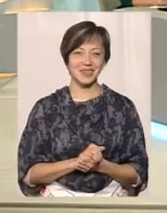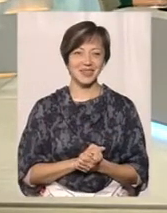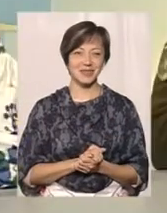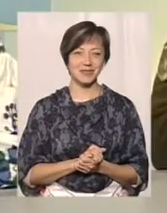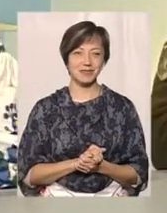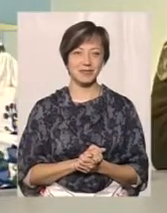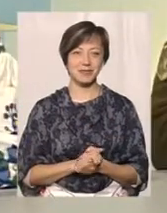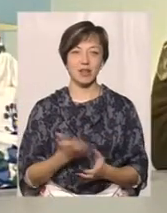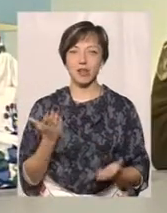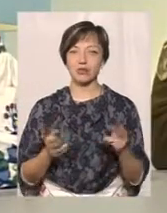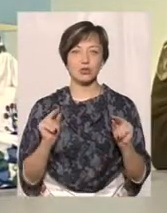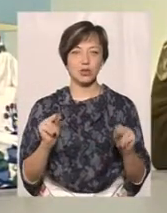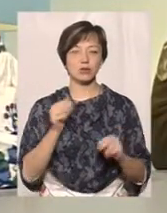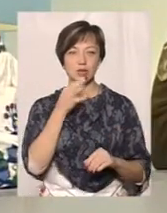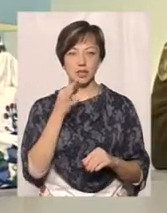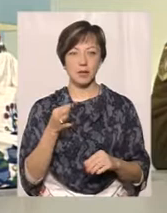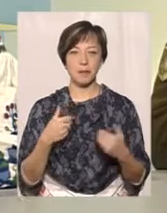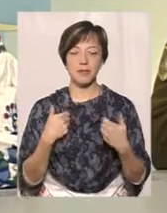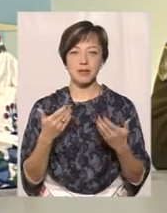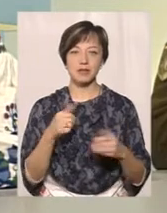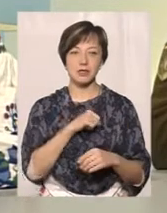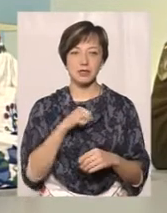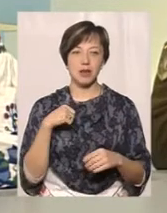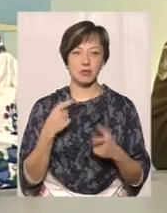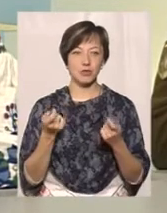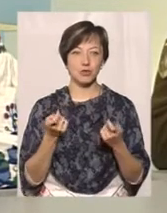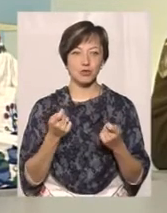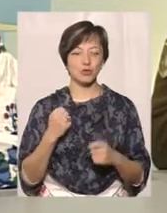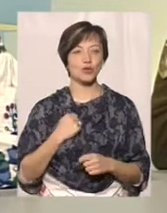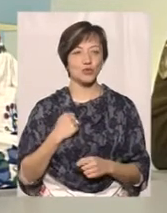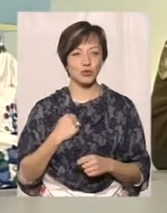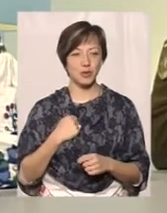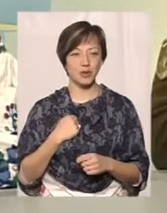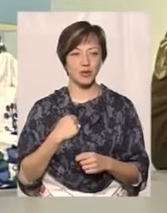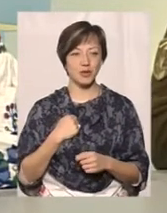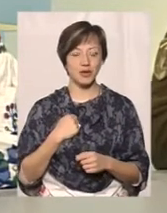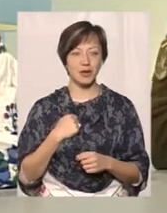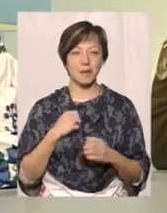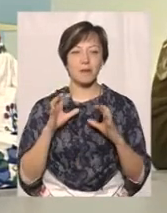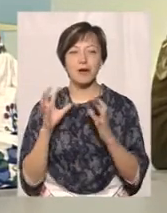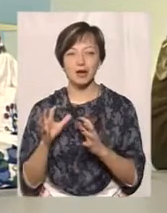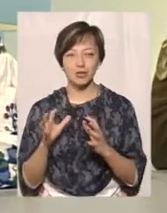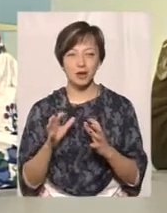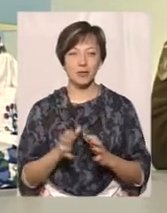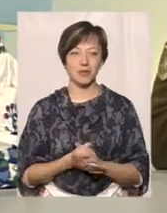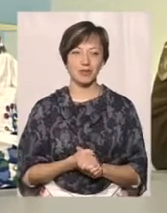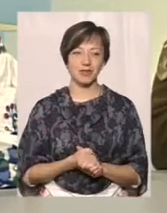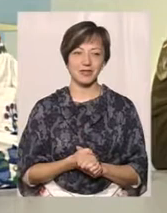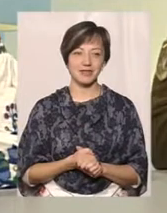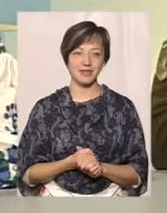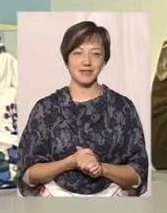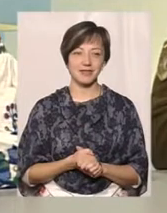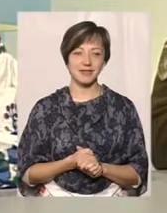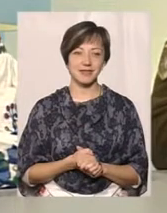Якщо відверто сказати, ми їх самі трошки шкодуємо, бережемо, оберігаємо, розумієте.